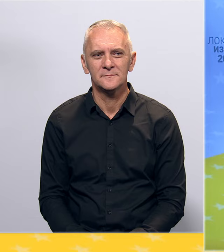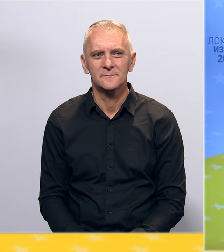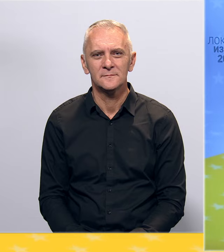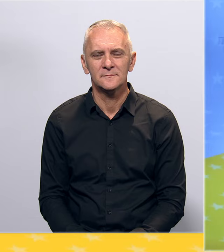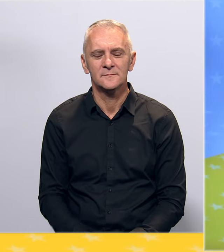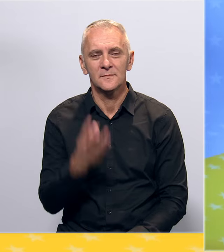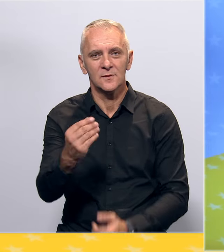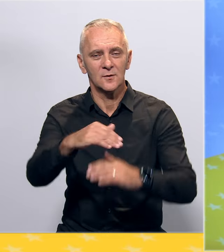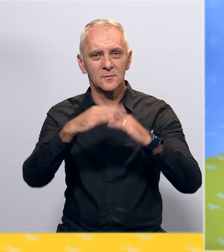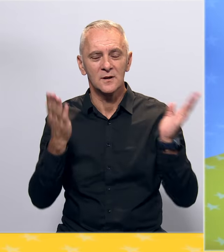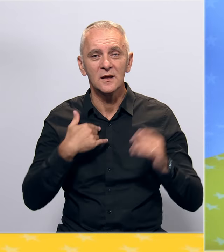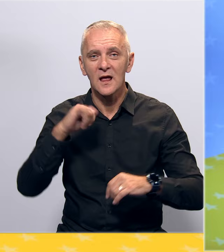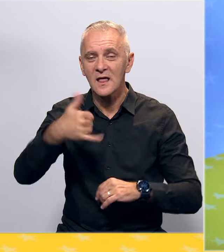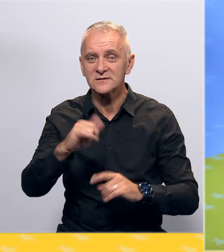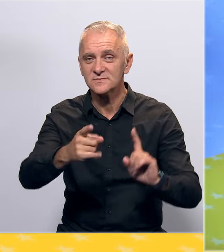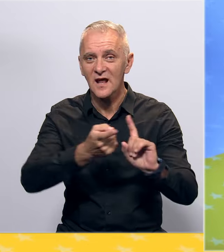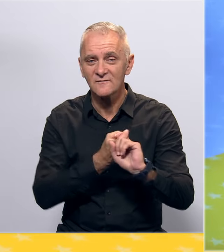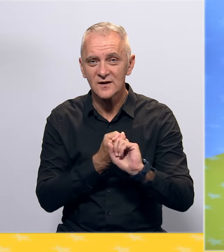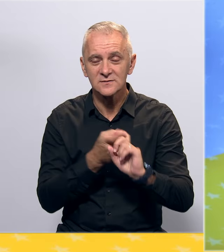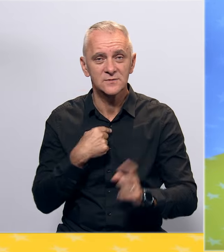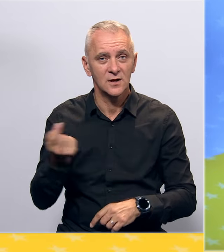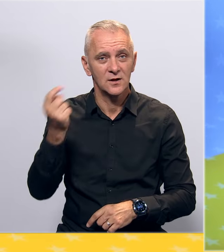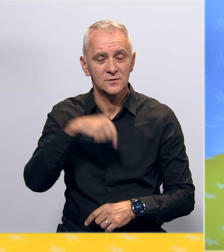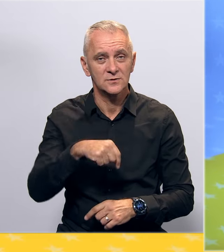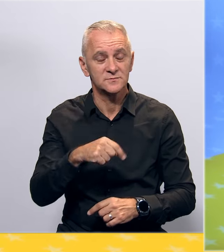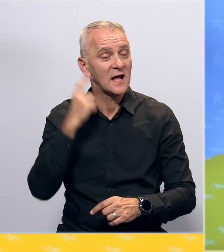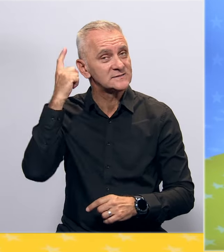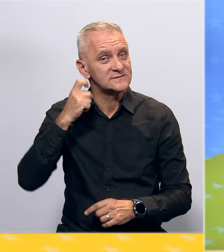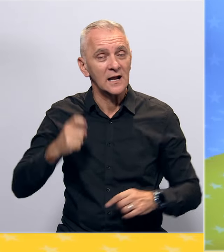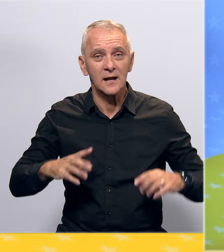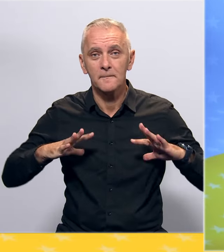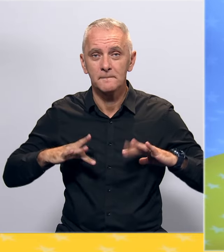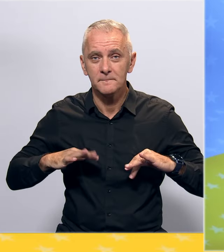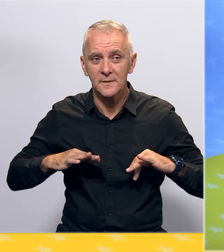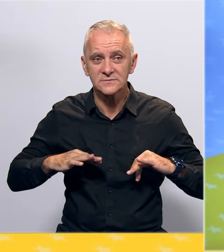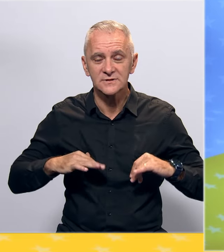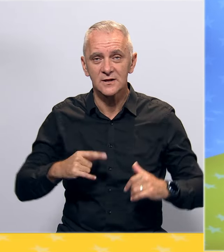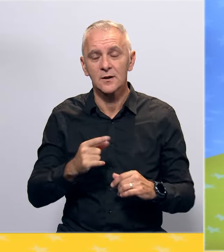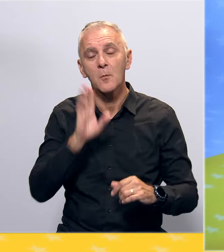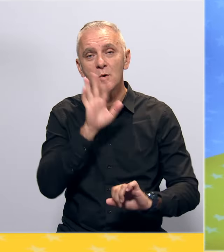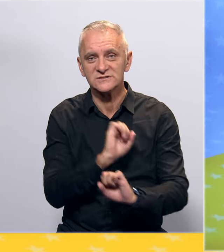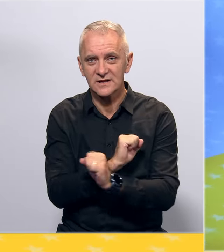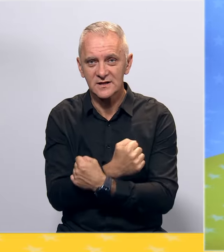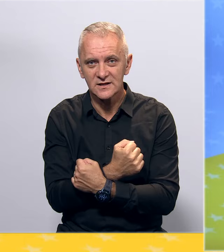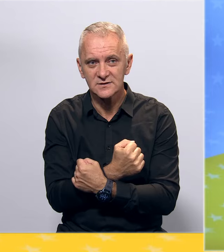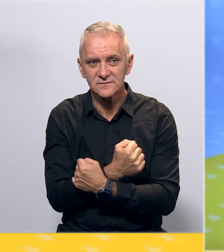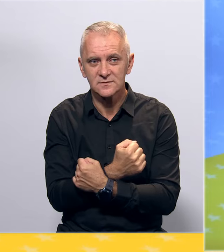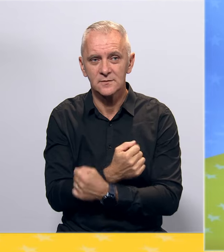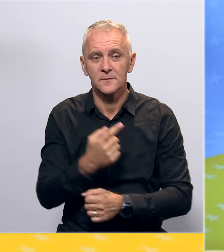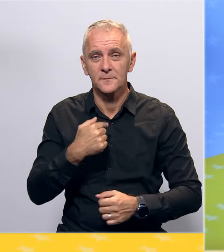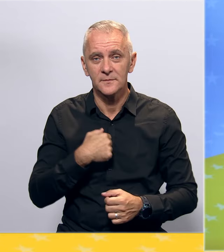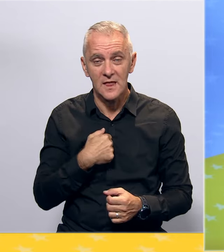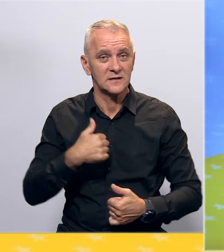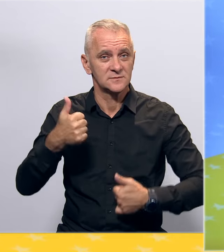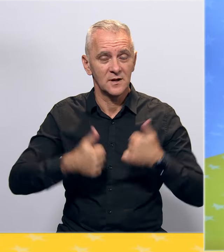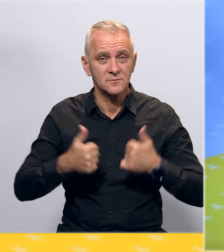Dobar dan, ja sam Jasmina Ferhatović, dolazim ispred stranke penzionera, umirovljenika Bosne i Hercegovine i ujednostni